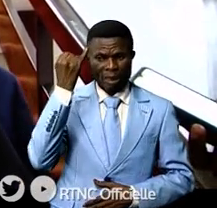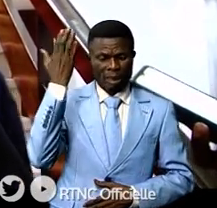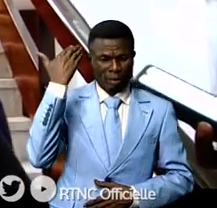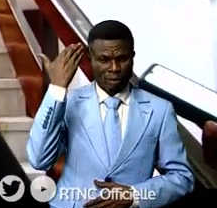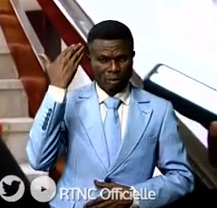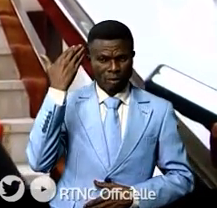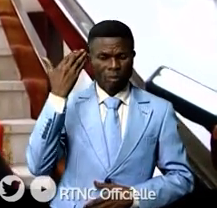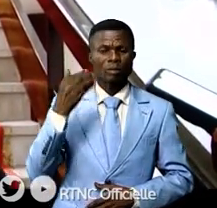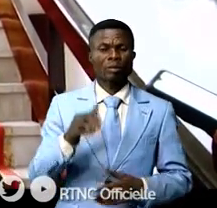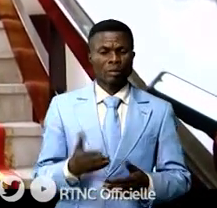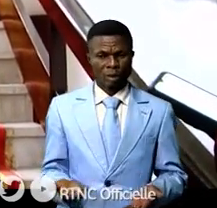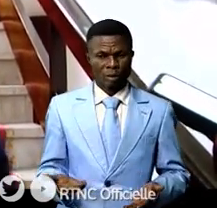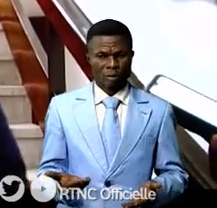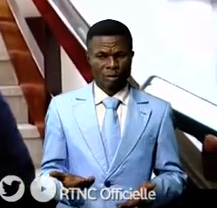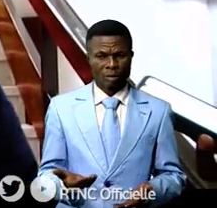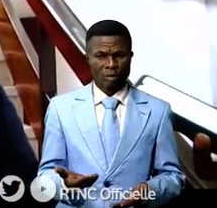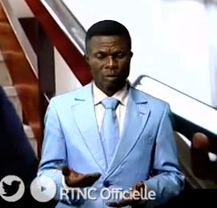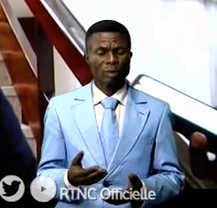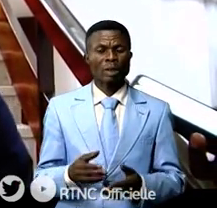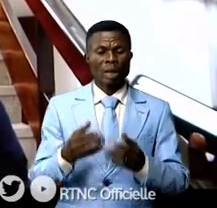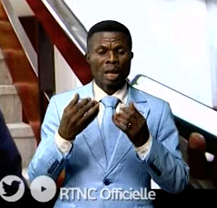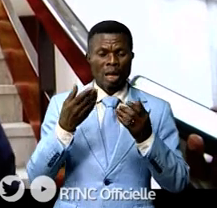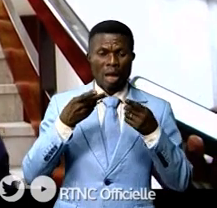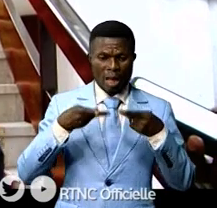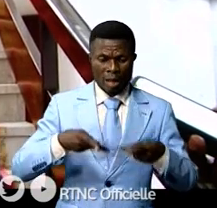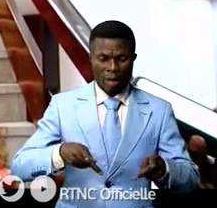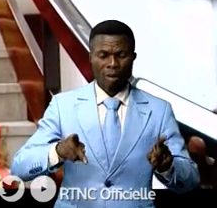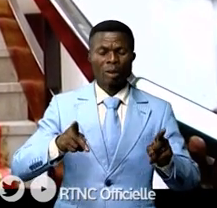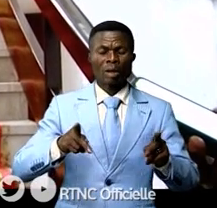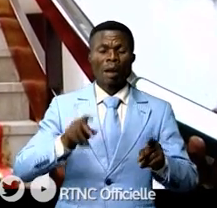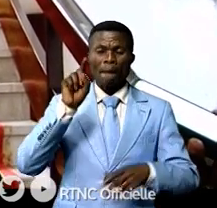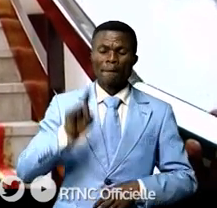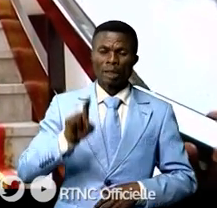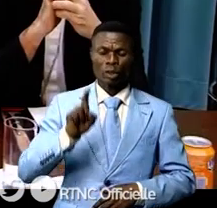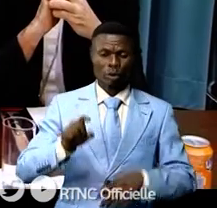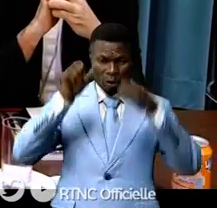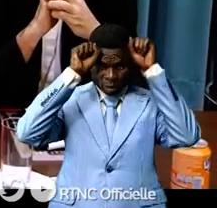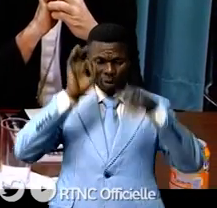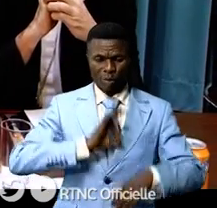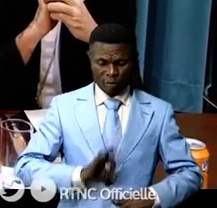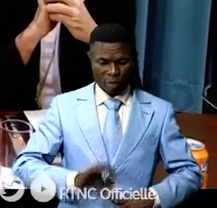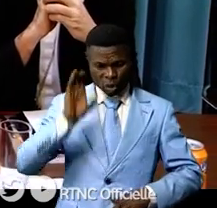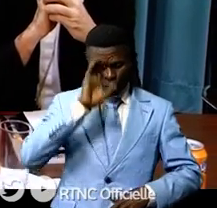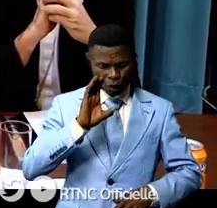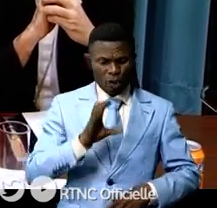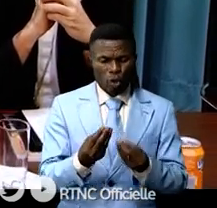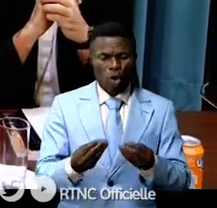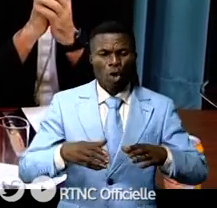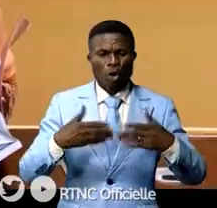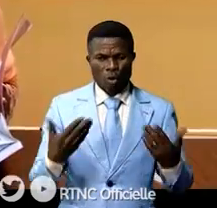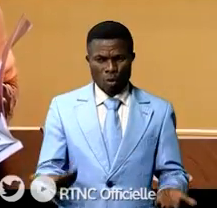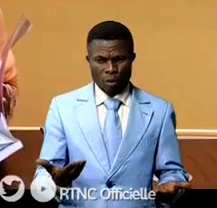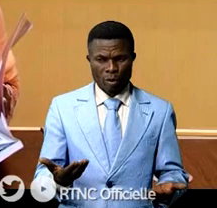l'Otti Athanasio, la préoccupation du chef de l'État a été de voir comment il trouve les principes en